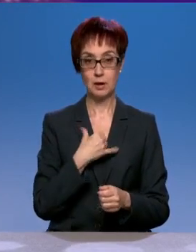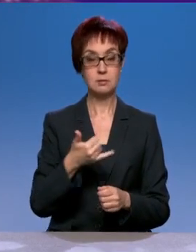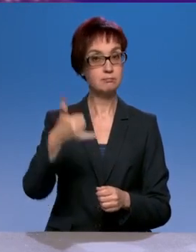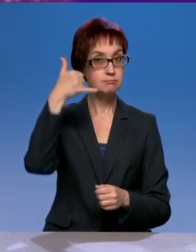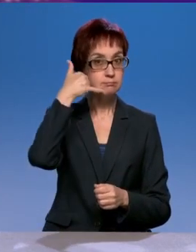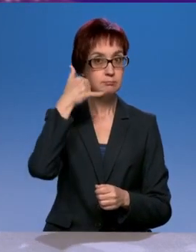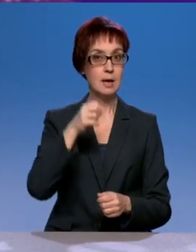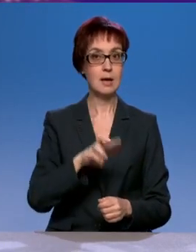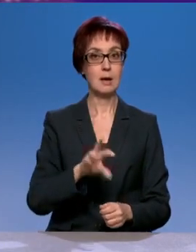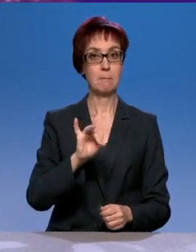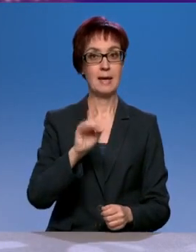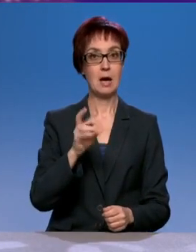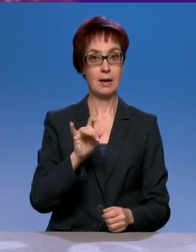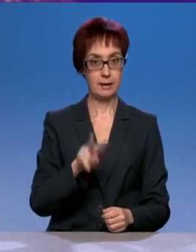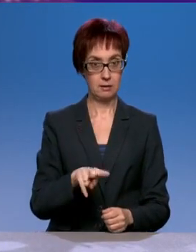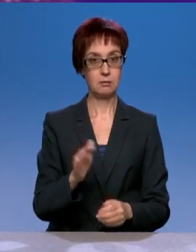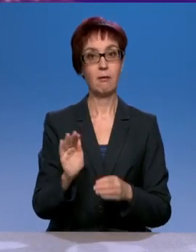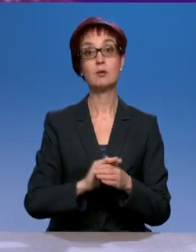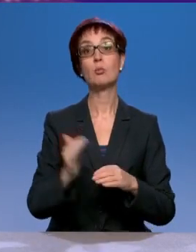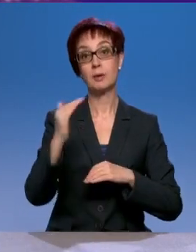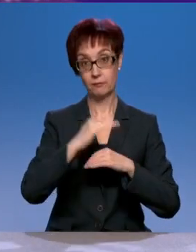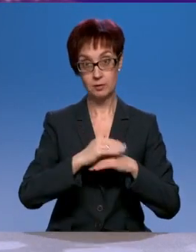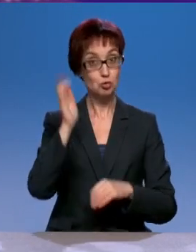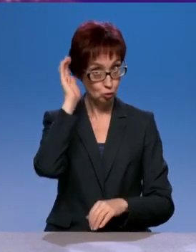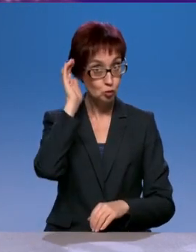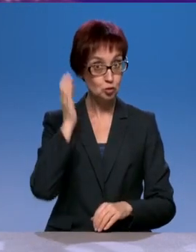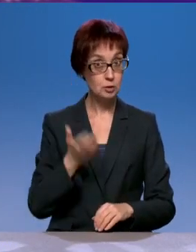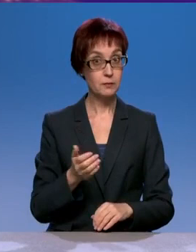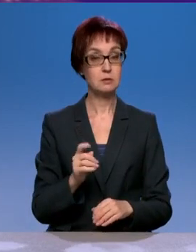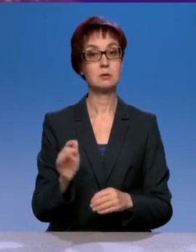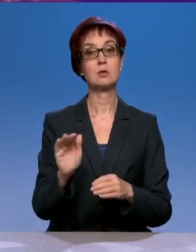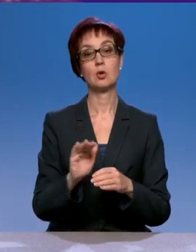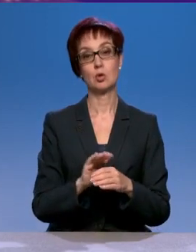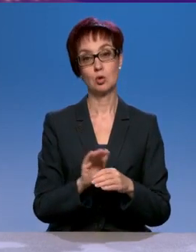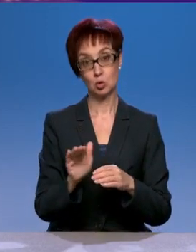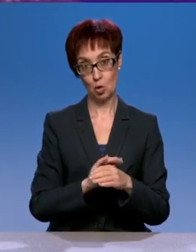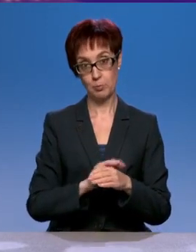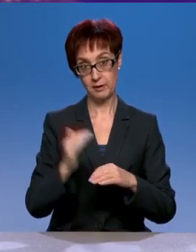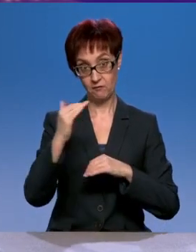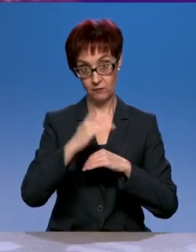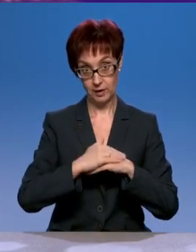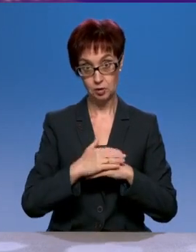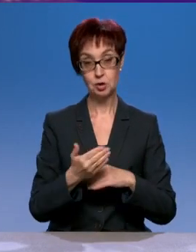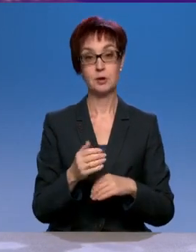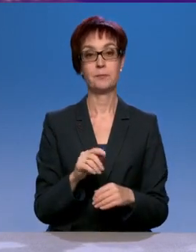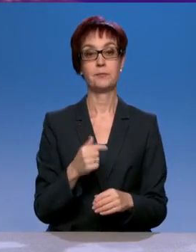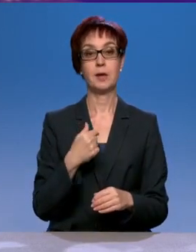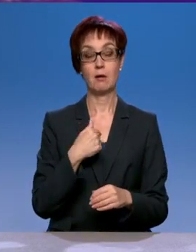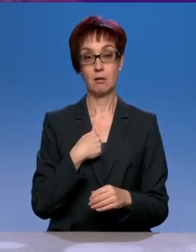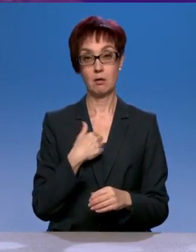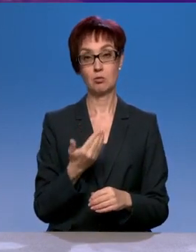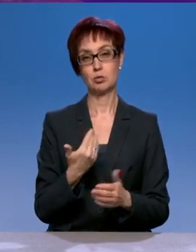Здравствуйте. Добрый вечер. Добрый вечер. Я хотел сказать, я вот уже лет